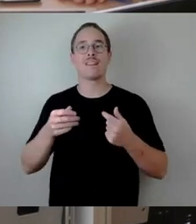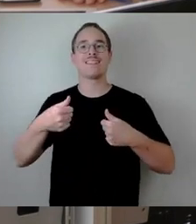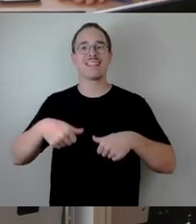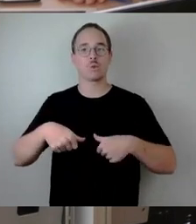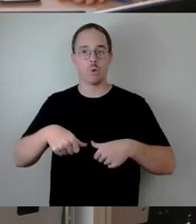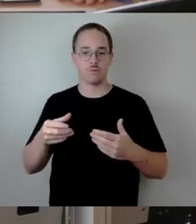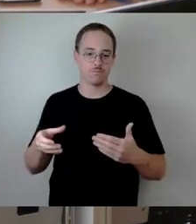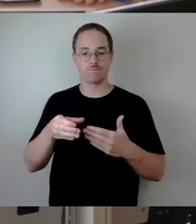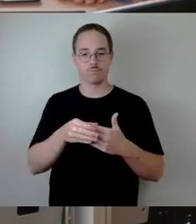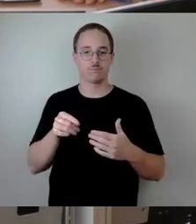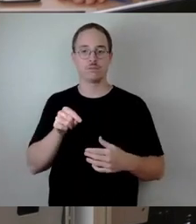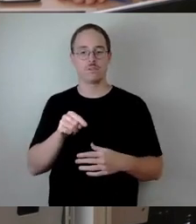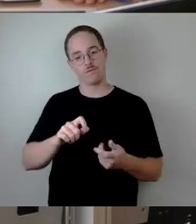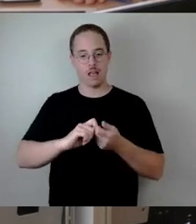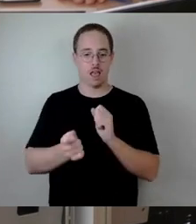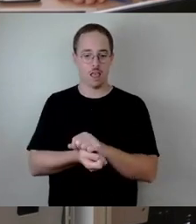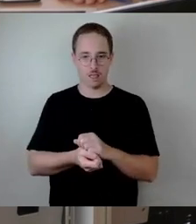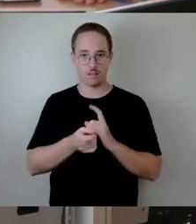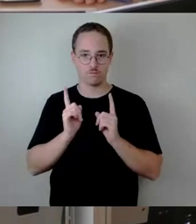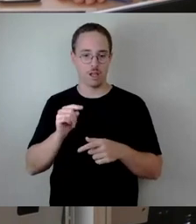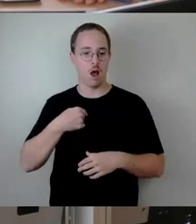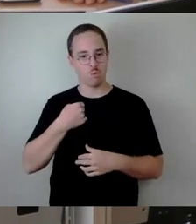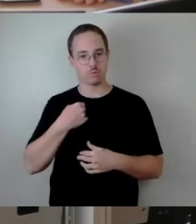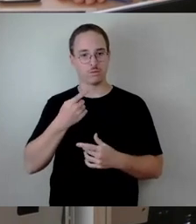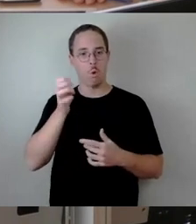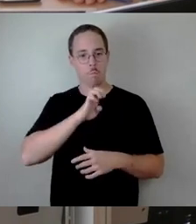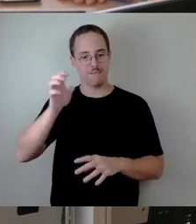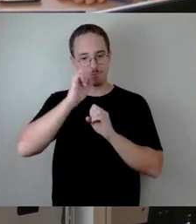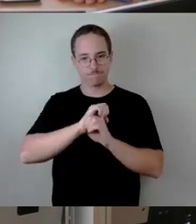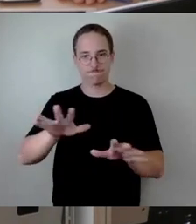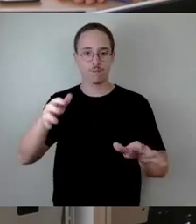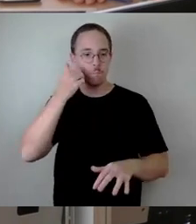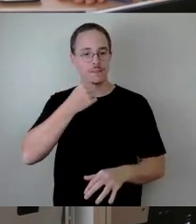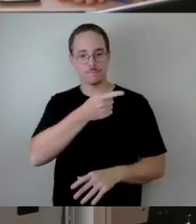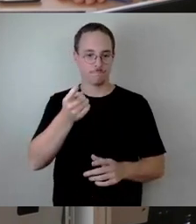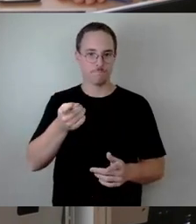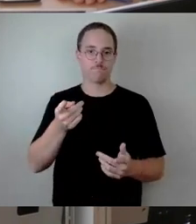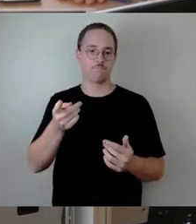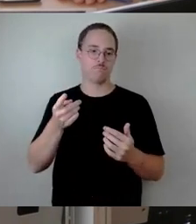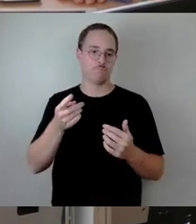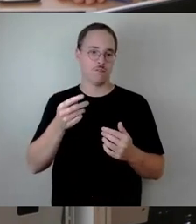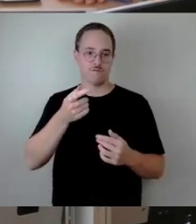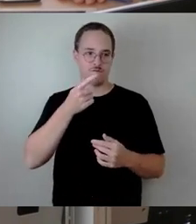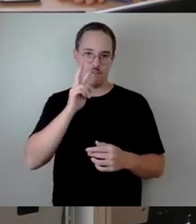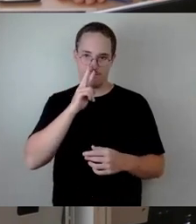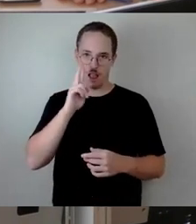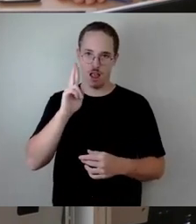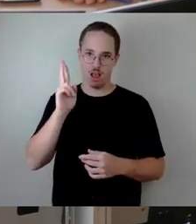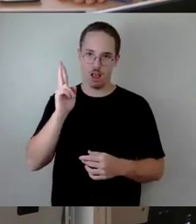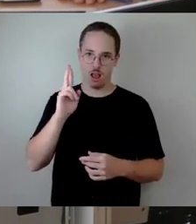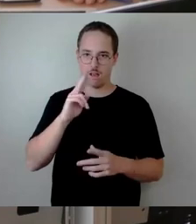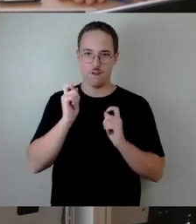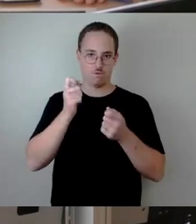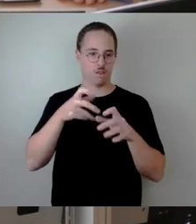es kann nur im Großen, wir müssen die Schienen runternehmen, es kann nur eine große Sanierung sein. Die Dichtung liegt unter diesen Schwellen. Sie müssen